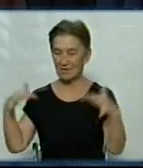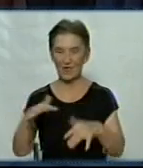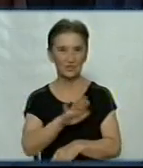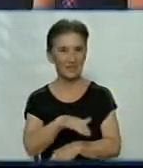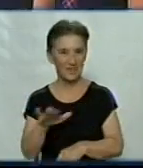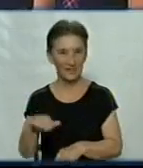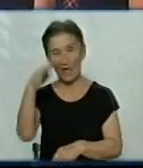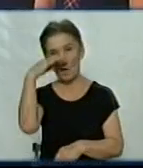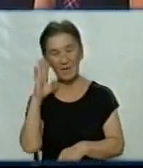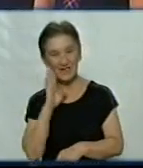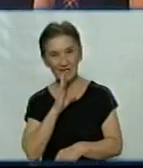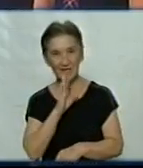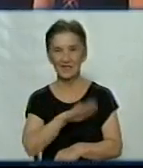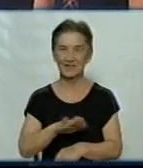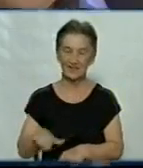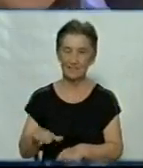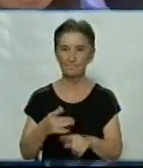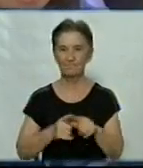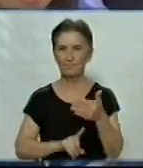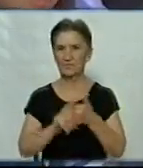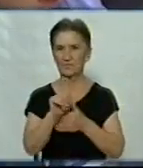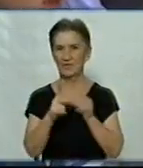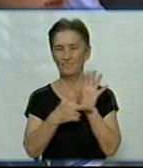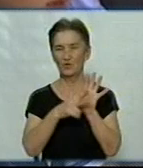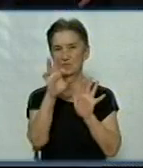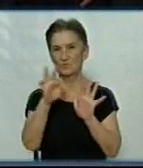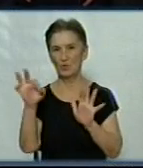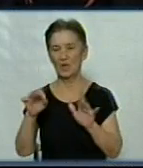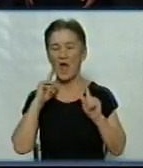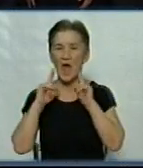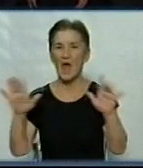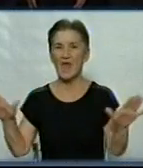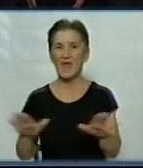та вчителі. О 8.00 починається лінійка. Звучить гімн України.